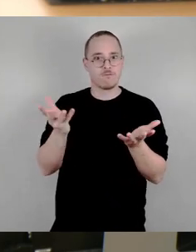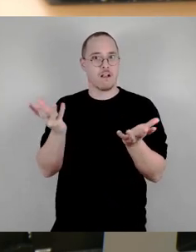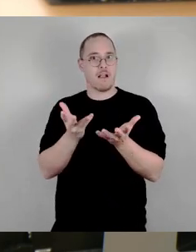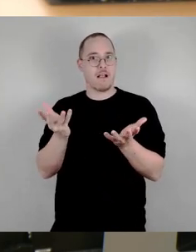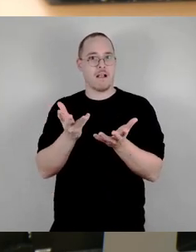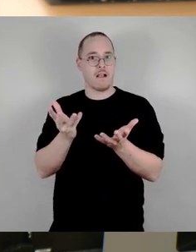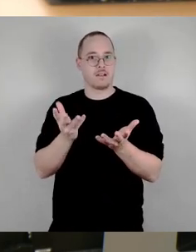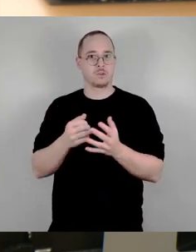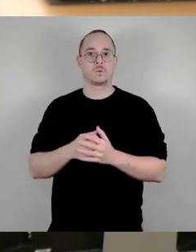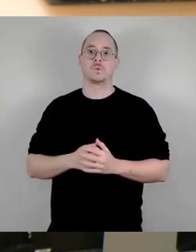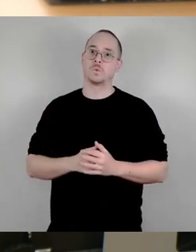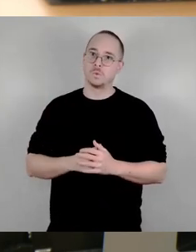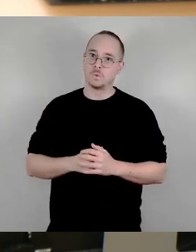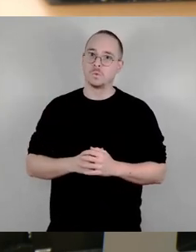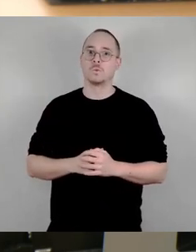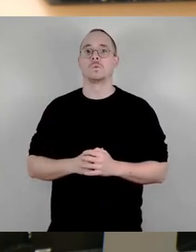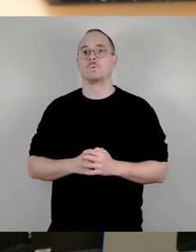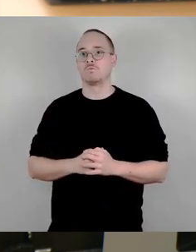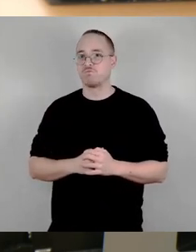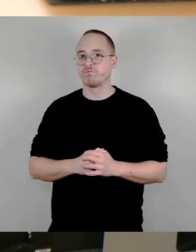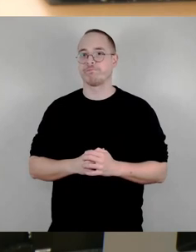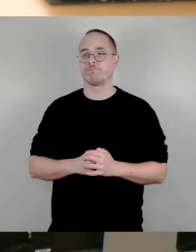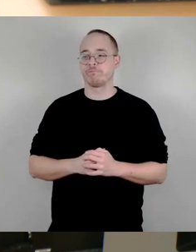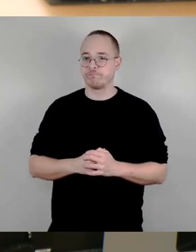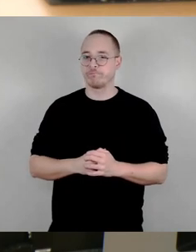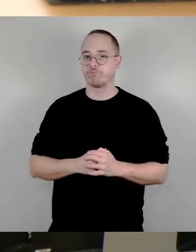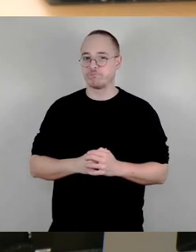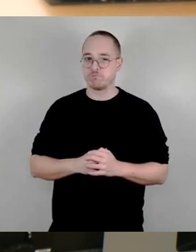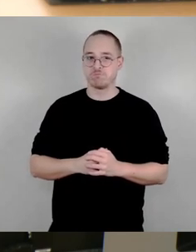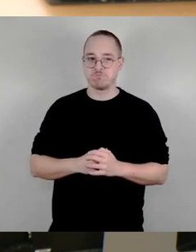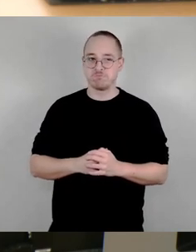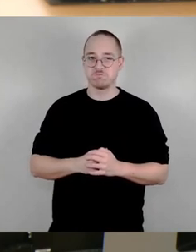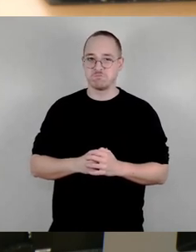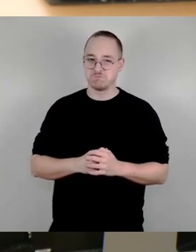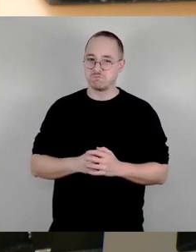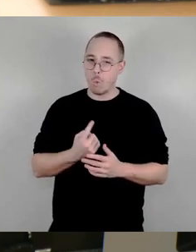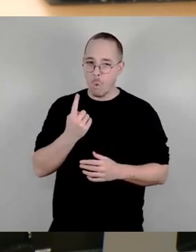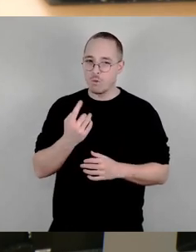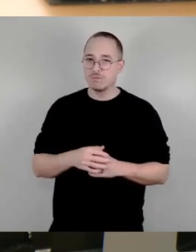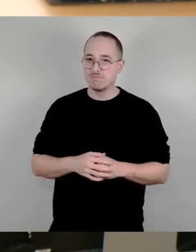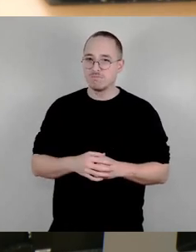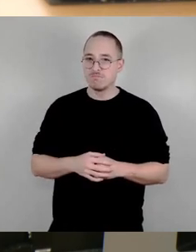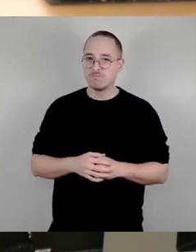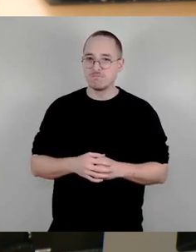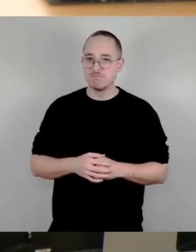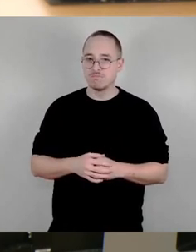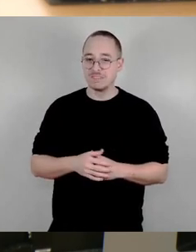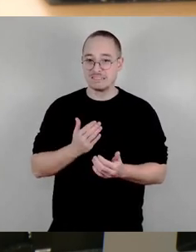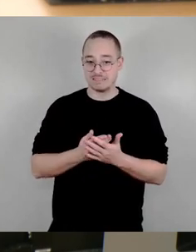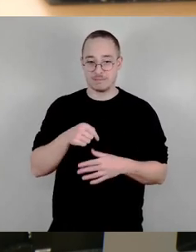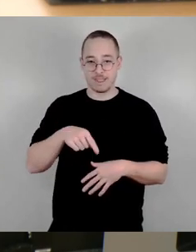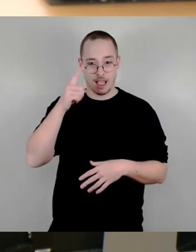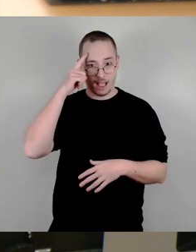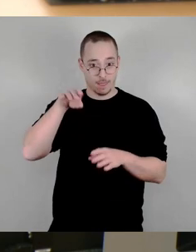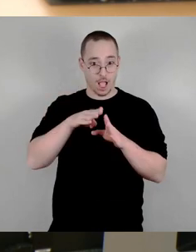scheint arg ramponiert zu sein, denn die Kosten für diese Partys hier im Rathaus belaufen sich